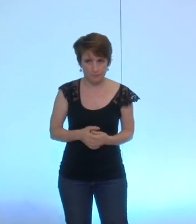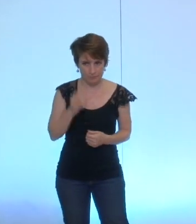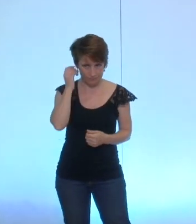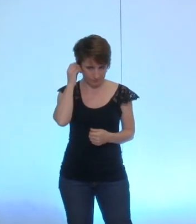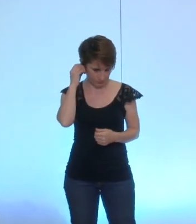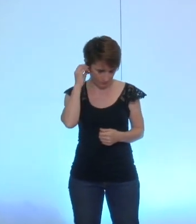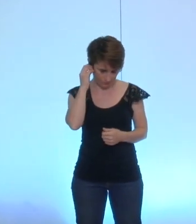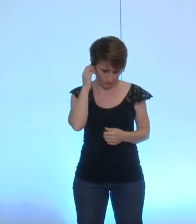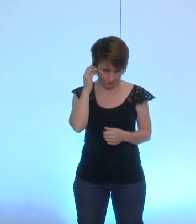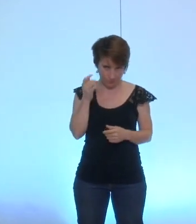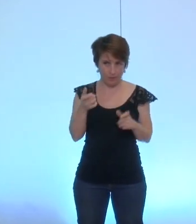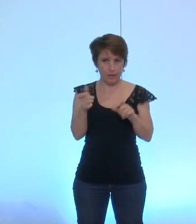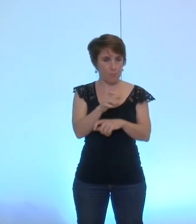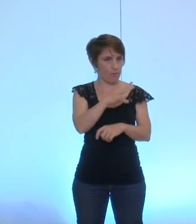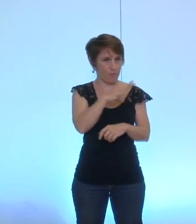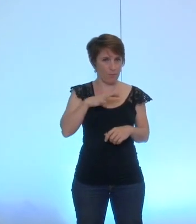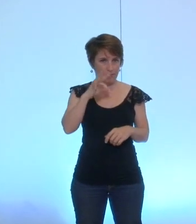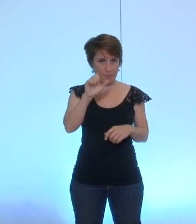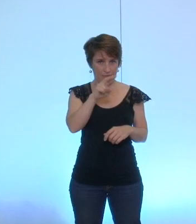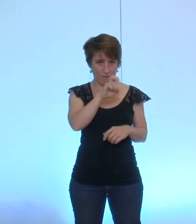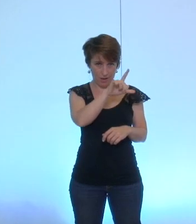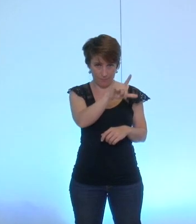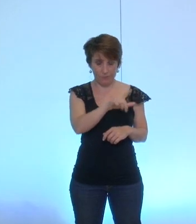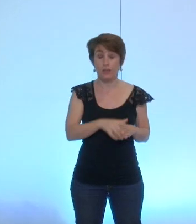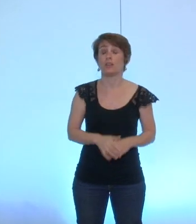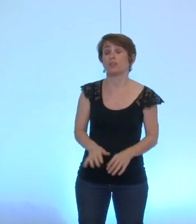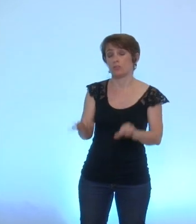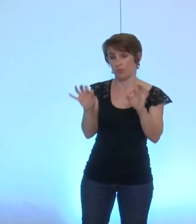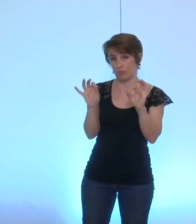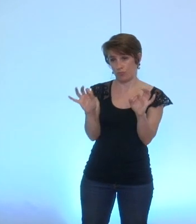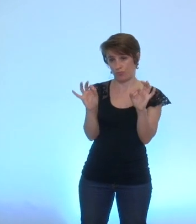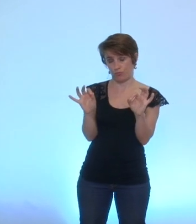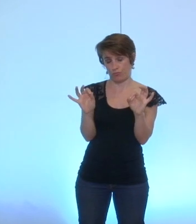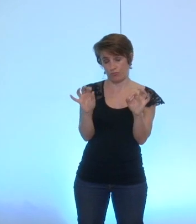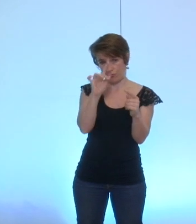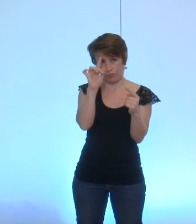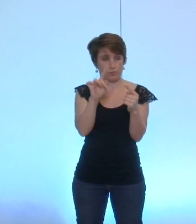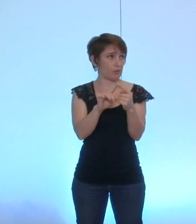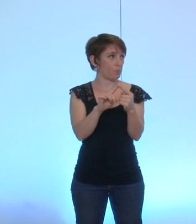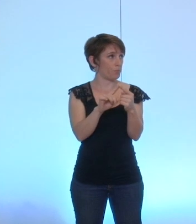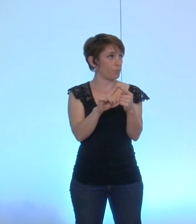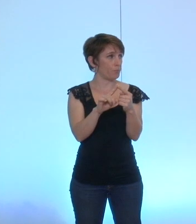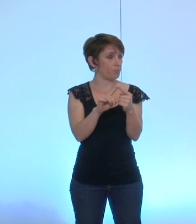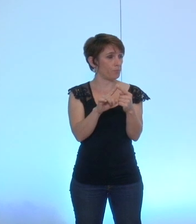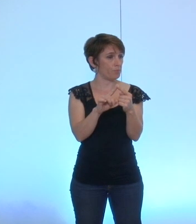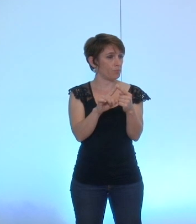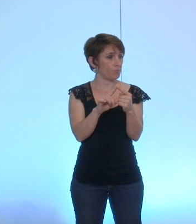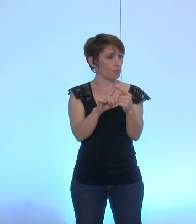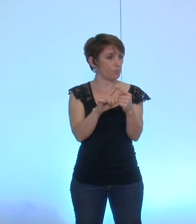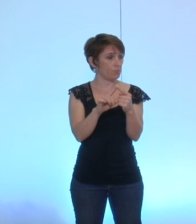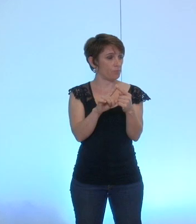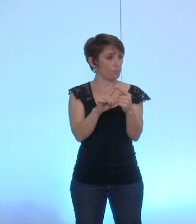voilà donc effectivement comme on l'a fait sur la question d'introduire des projets de délibération par les